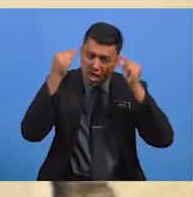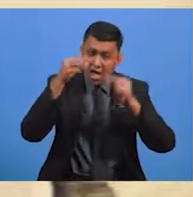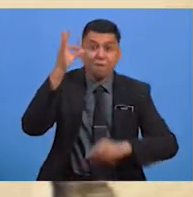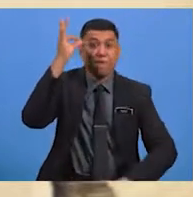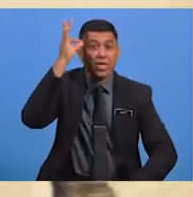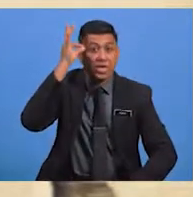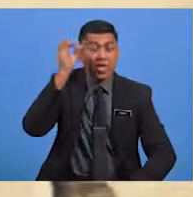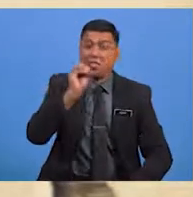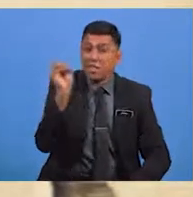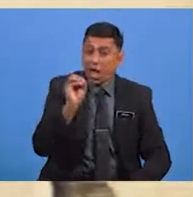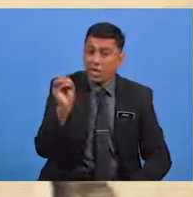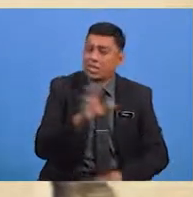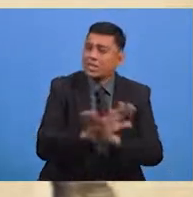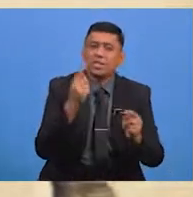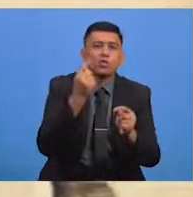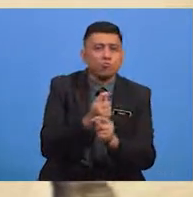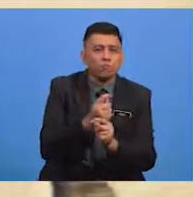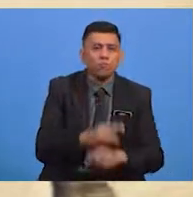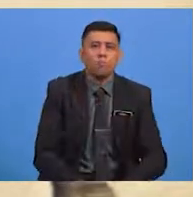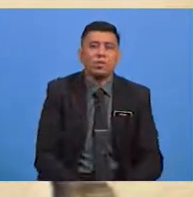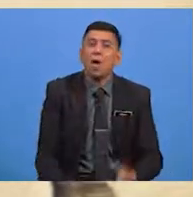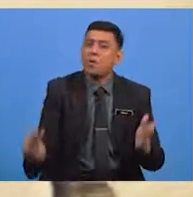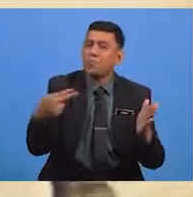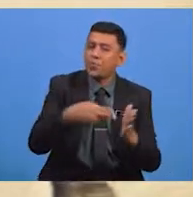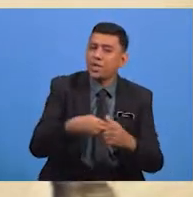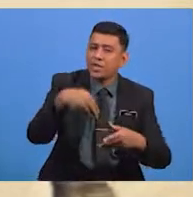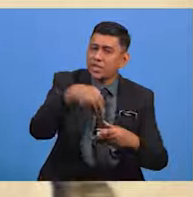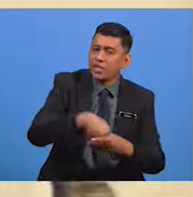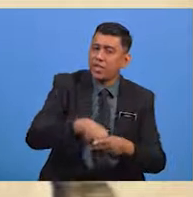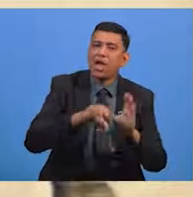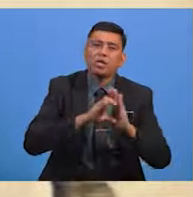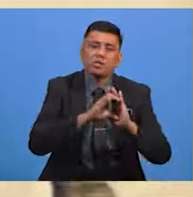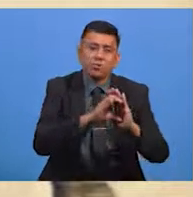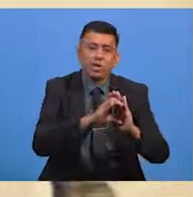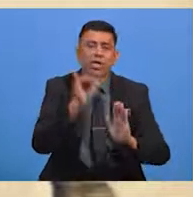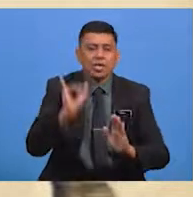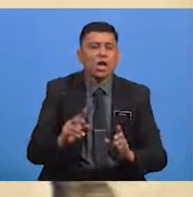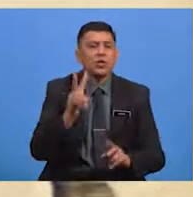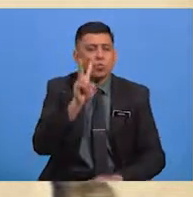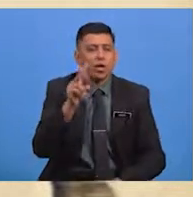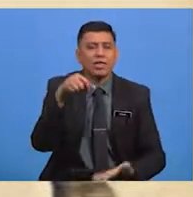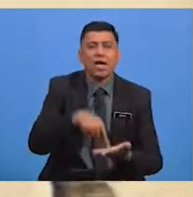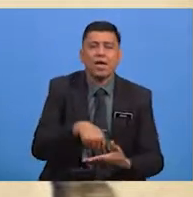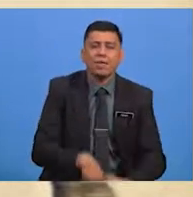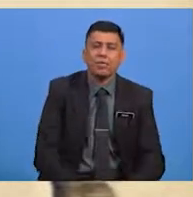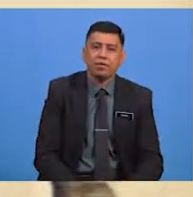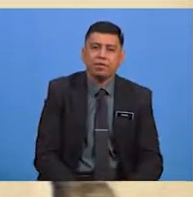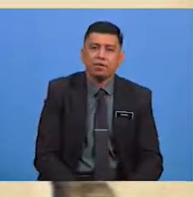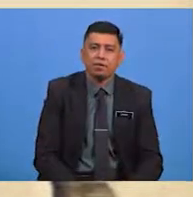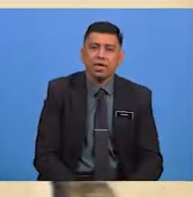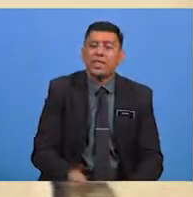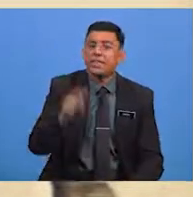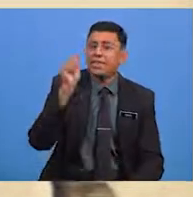Tiada Tertentu Pengulangan Dalam Contoh Yang Kedua Ini Ialah